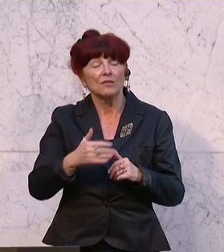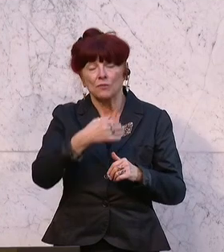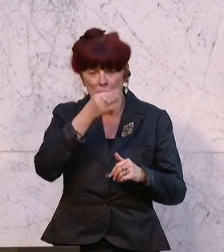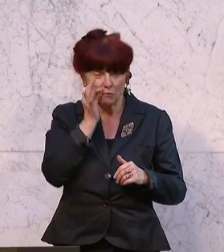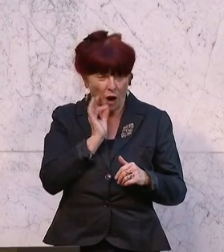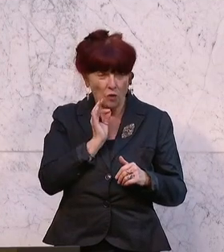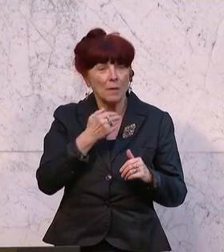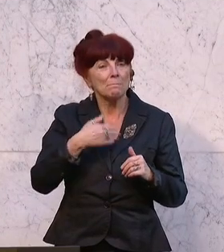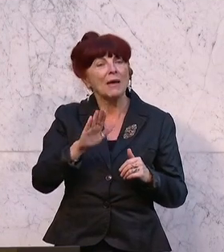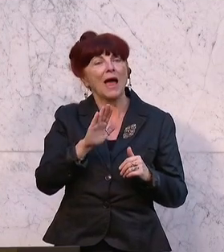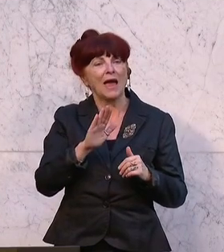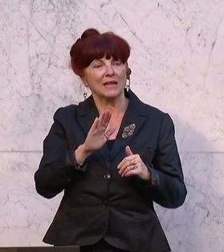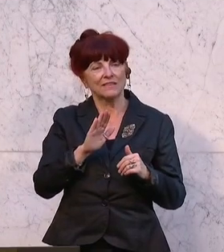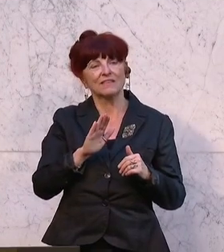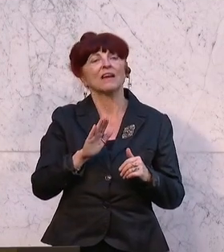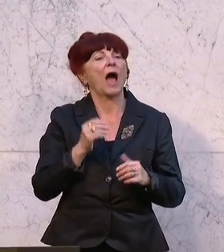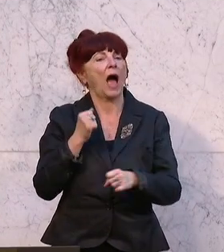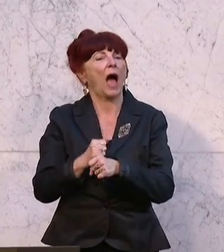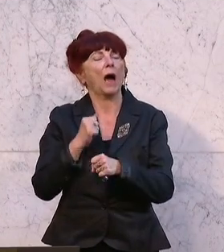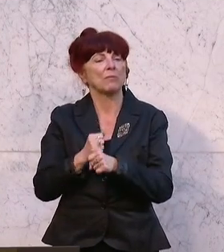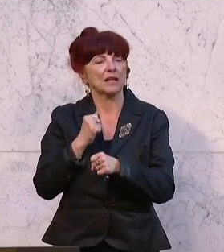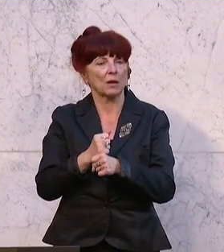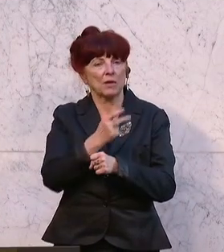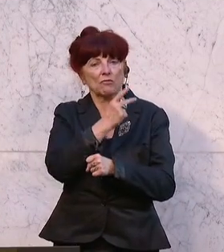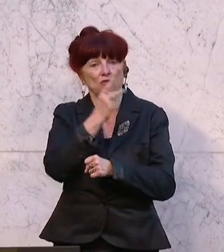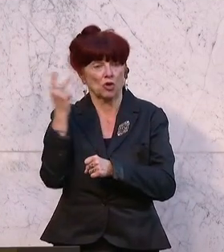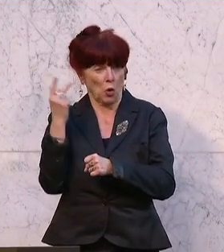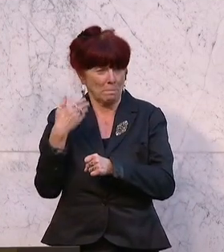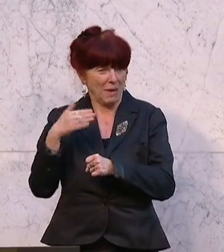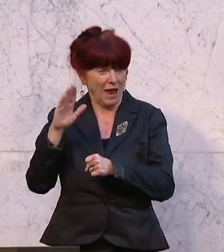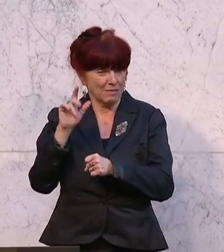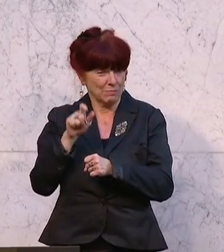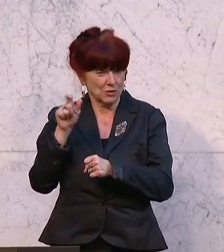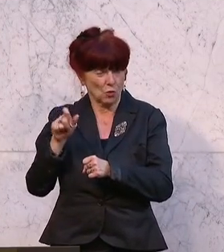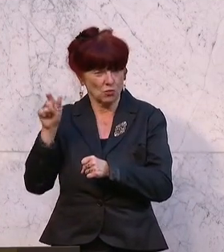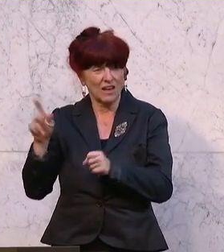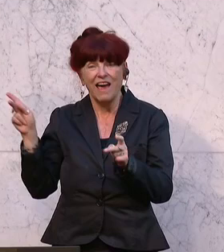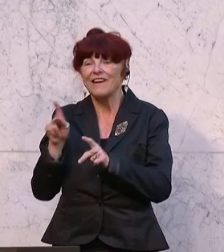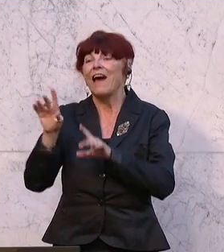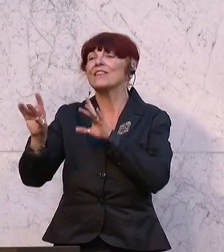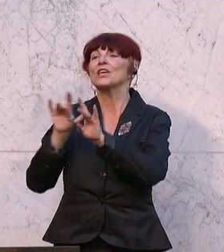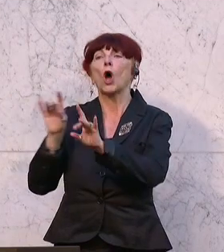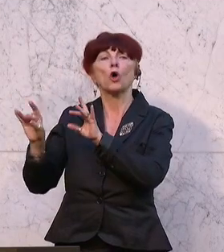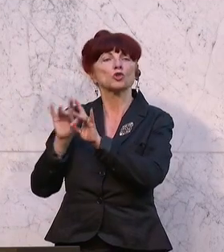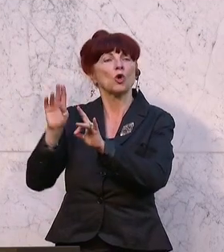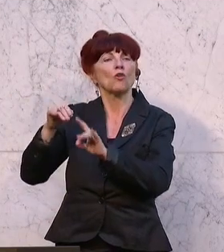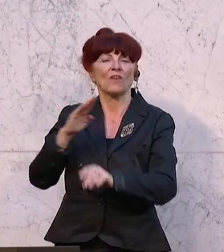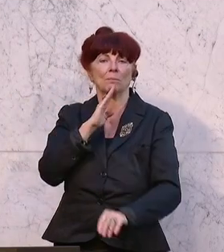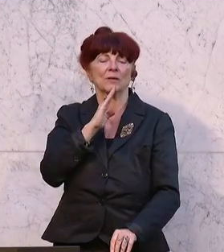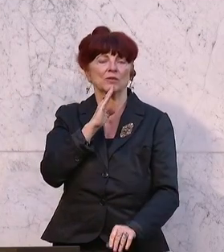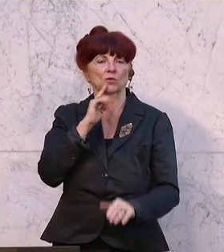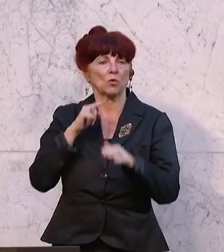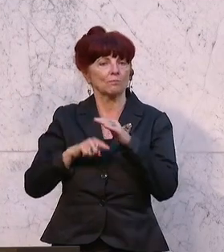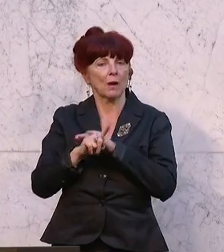der Arbeitenden, bei den Beamten ist es ein wenig anders, aber der arbeitenden Bevölkerung kann sie nicht aussuchen, wann sie in Pension geht, und daher wollen wir